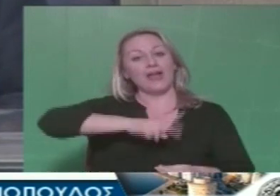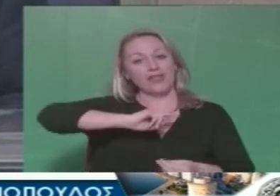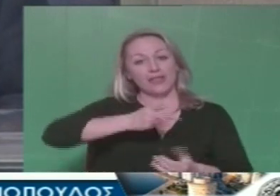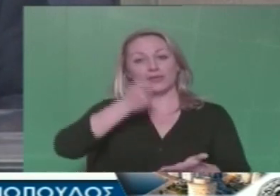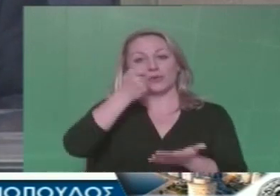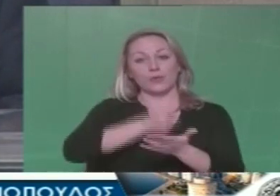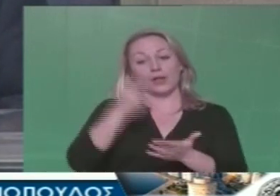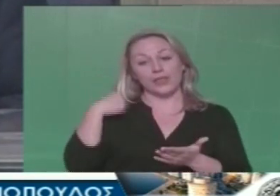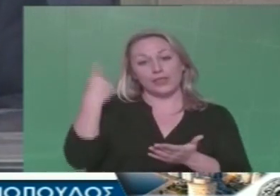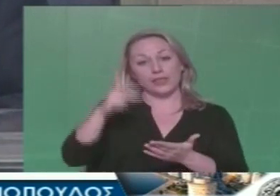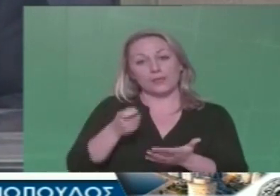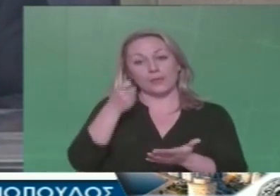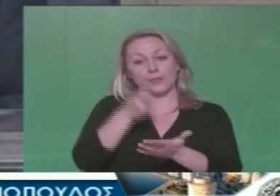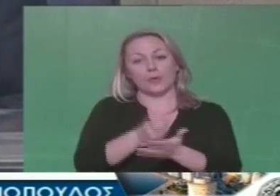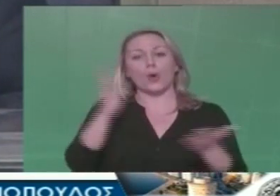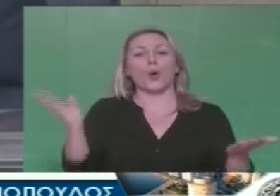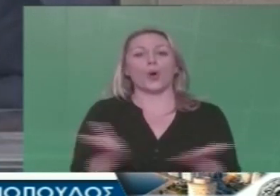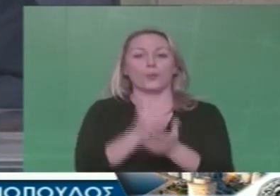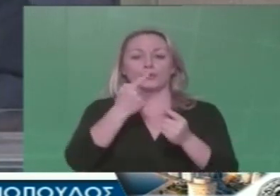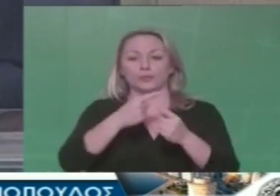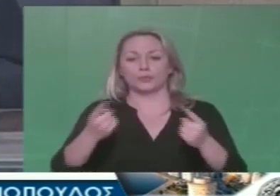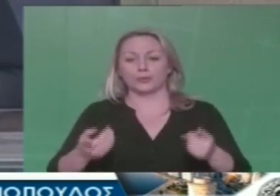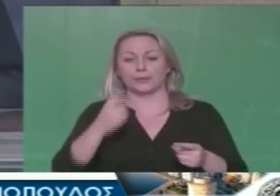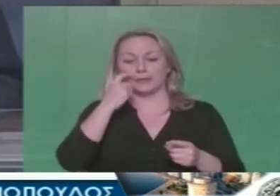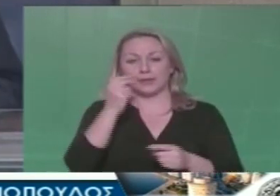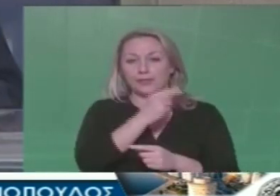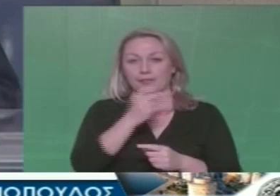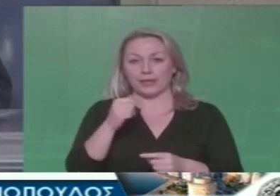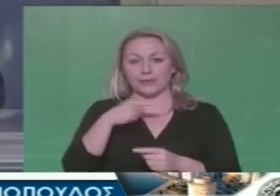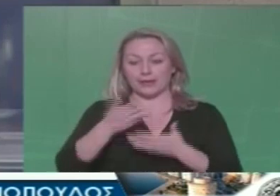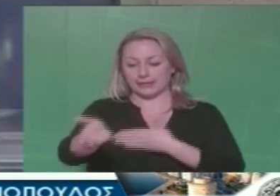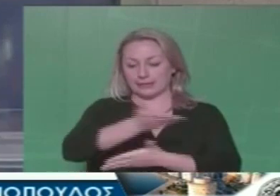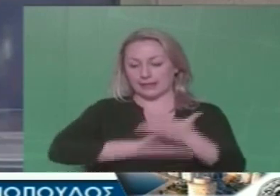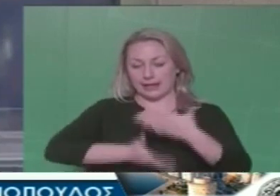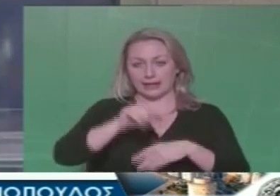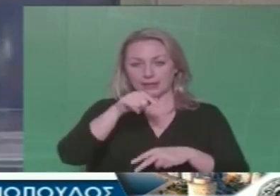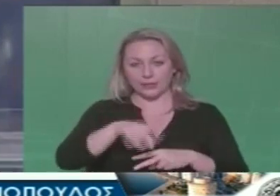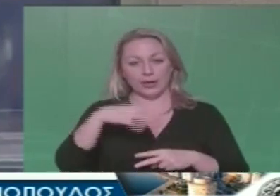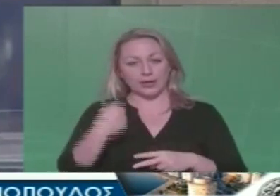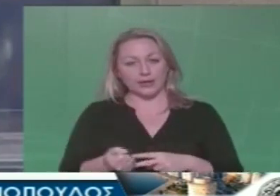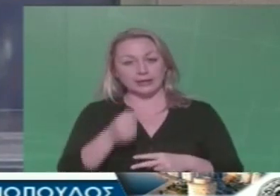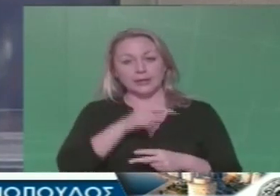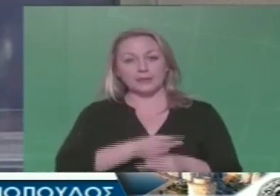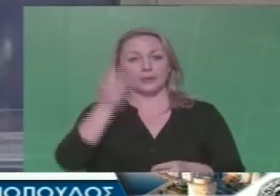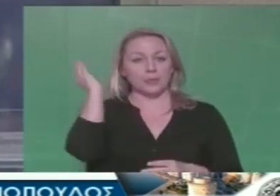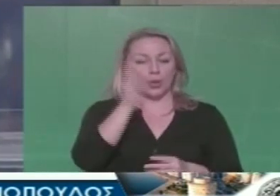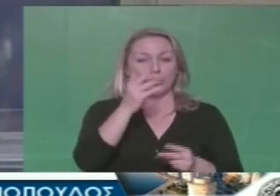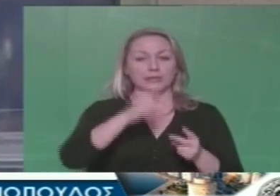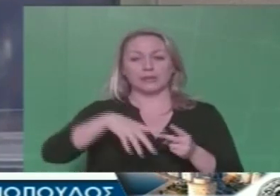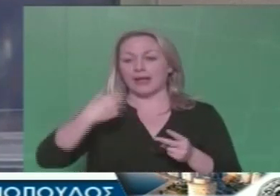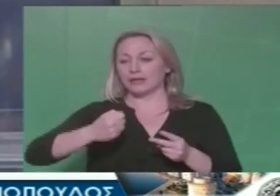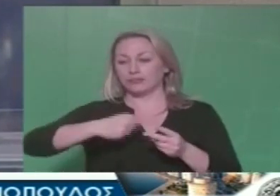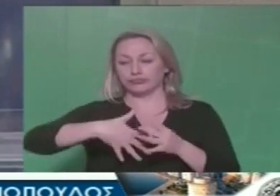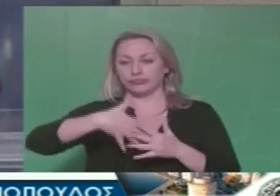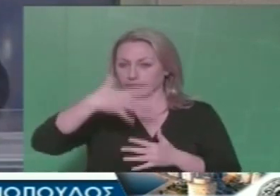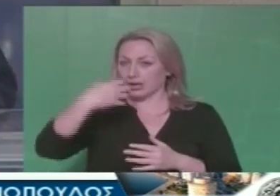τελών στους Δήμους. Με διάφορες μορφές. Δεν είναι μόνο το κονδύλιο ανταποδοτικά τέλη, είναι και τα κονδύλια των προστήμων και οτιδήποτε